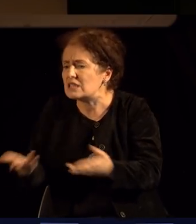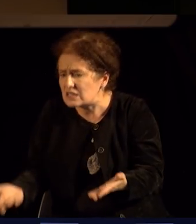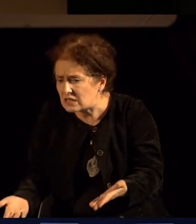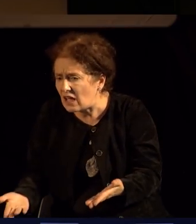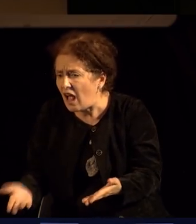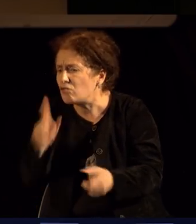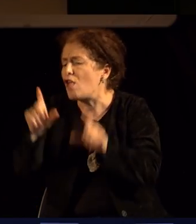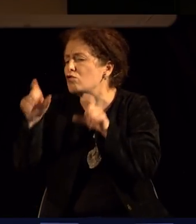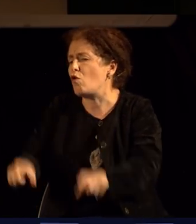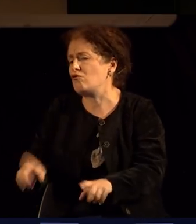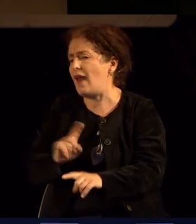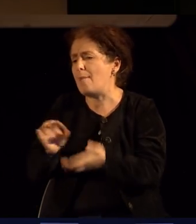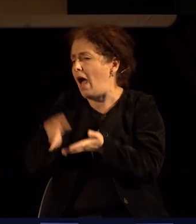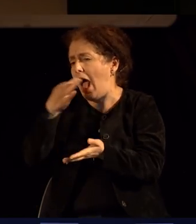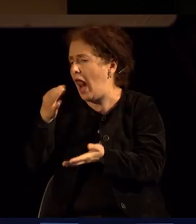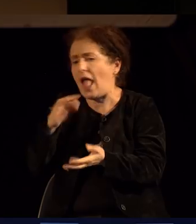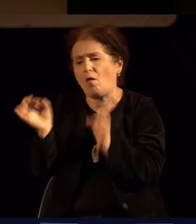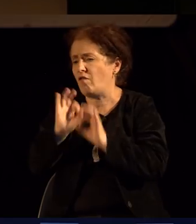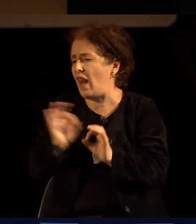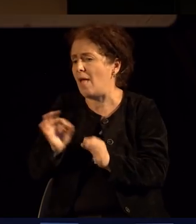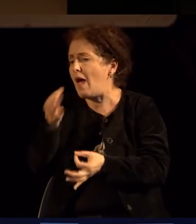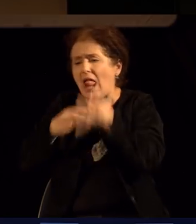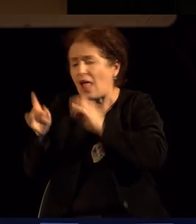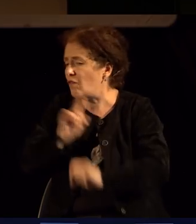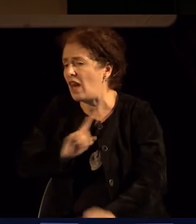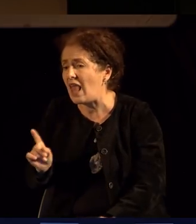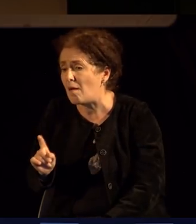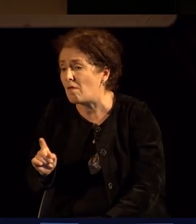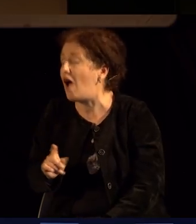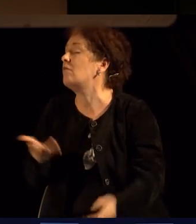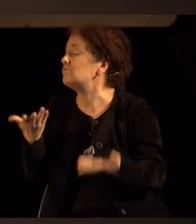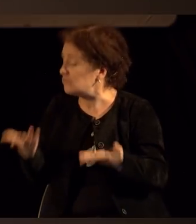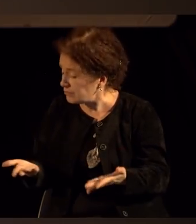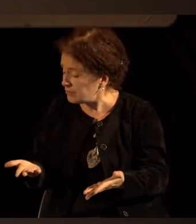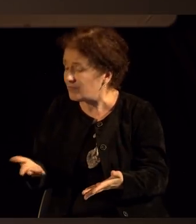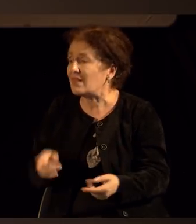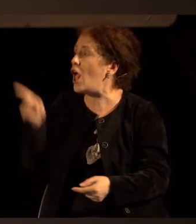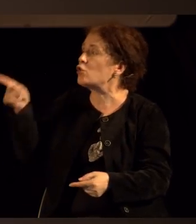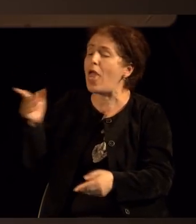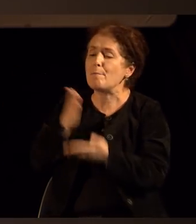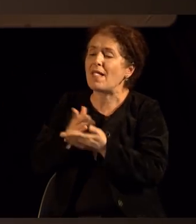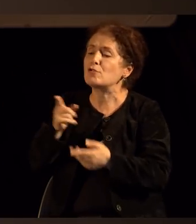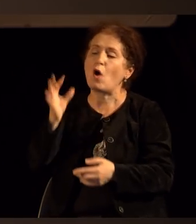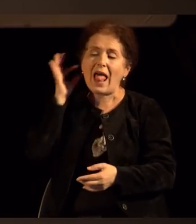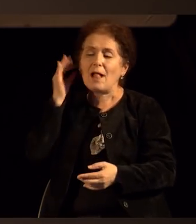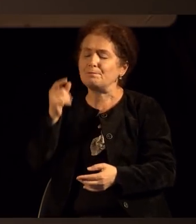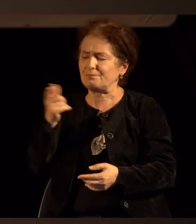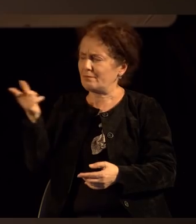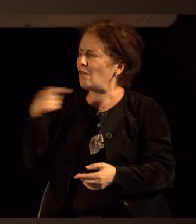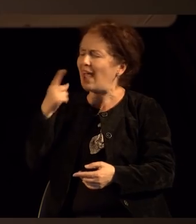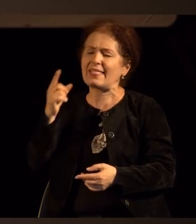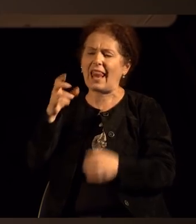одговара. И Ари Стип, кога бил со својата любовница во Атина, Лаиса се викала,